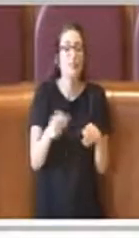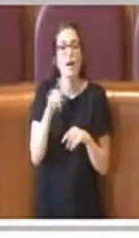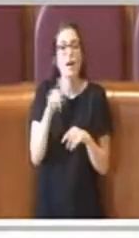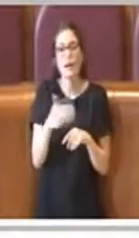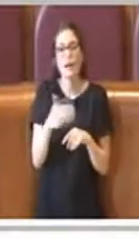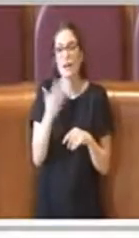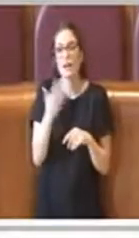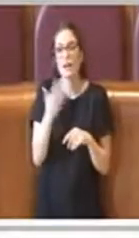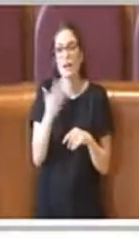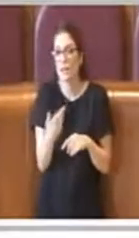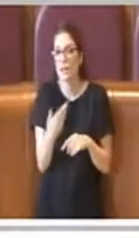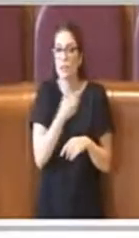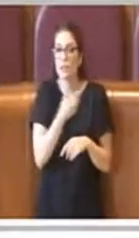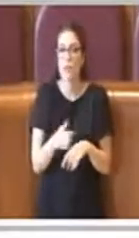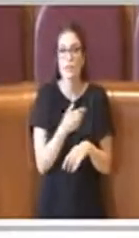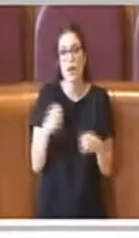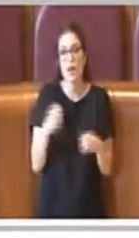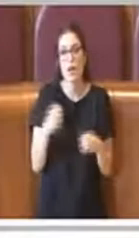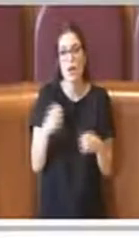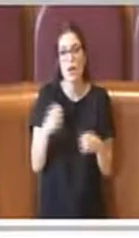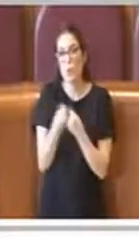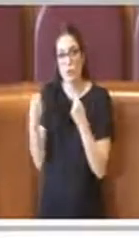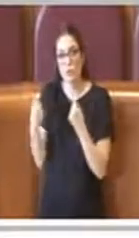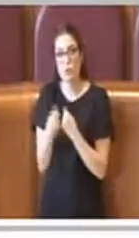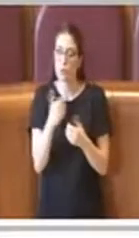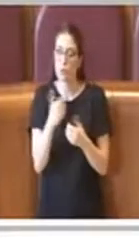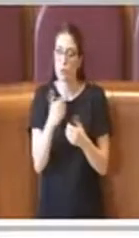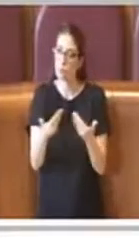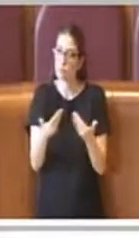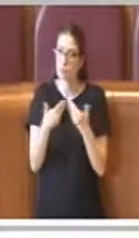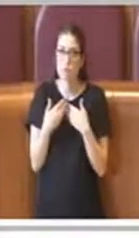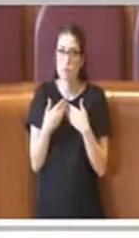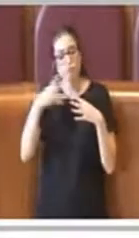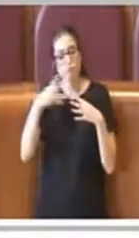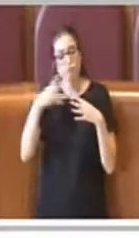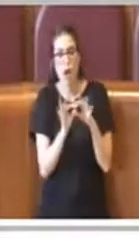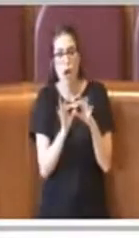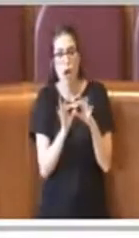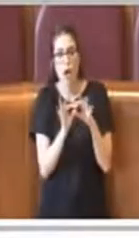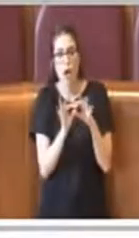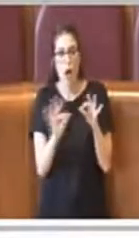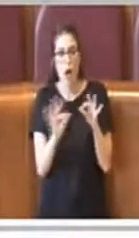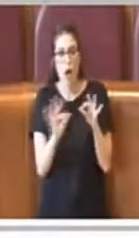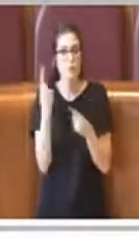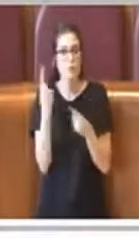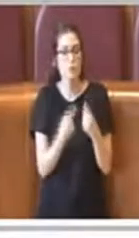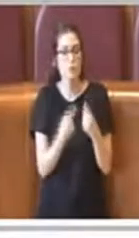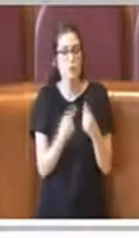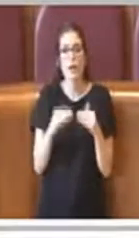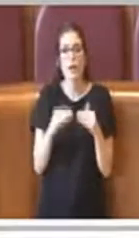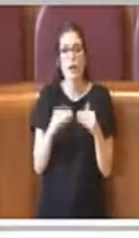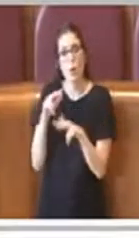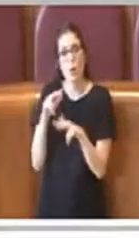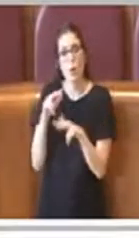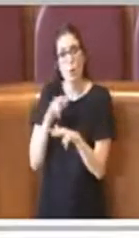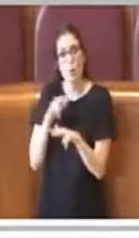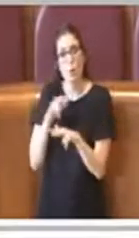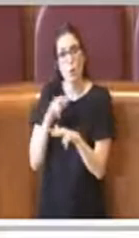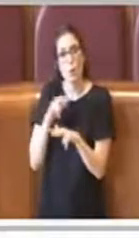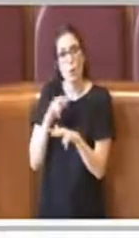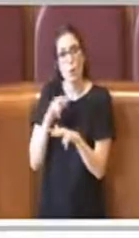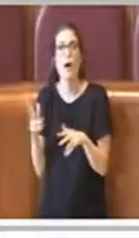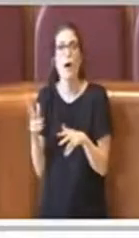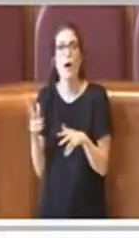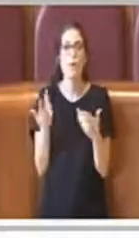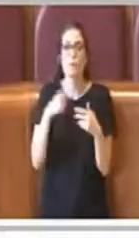osservazioni e a ringraziare veramente anche i consiglieri di opposizione perché mi hanno aiutato ad andare a fondo su alcune questioni anche a